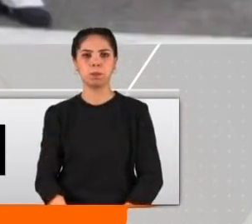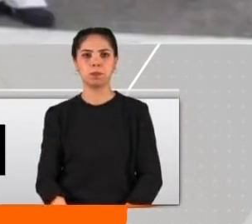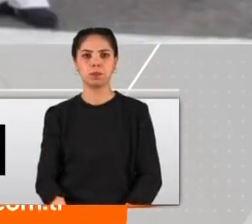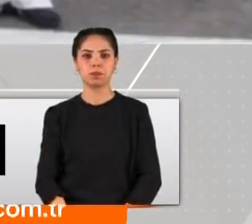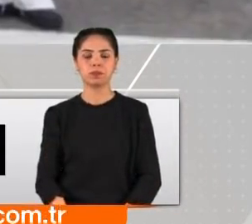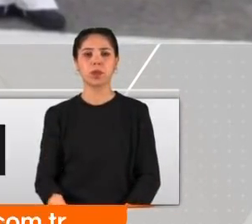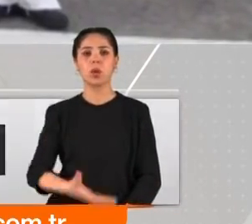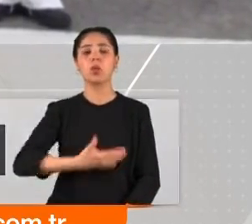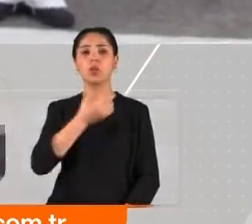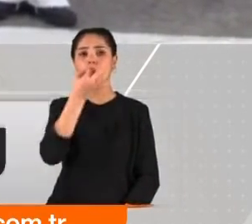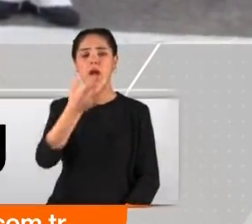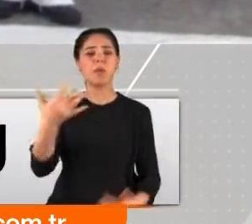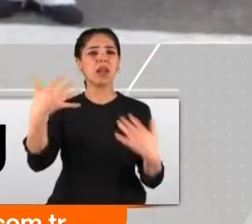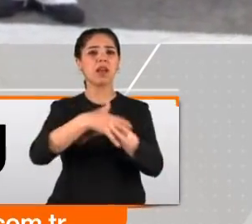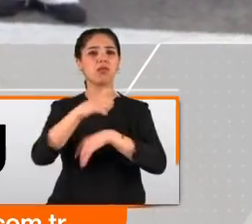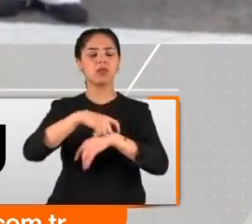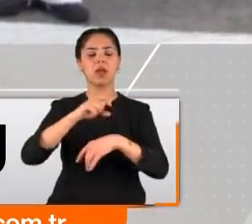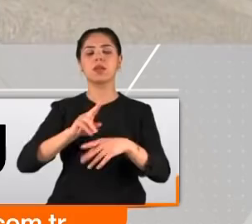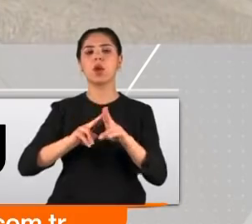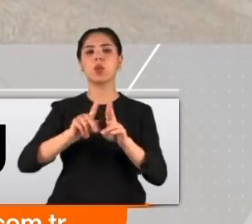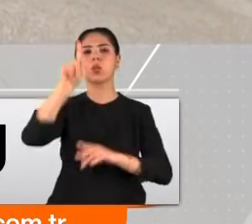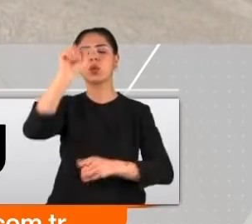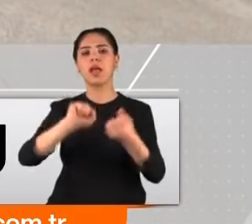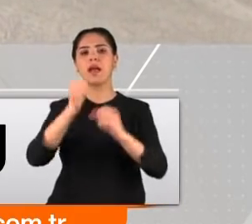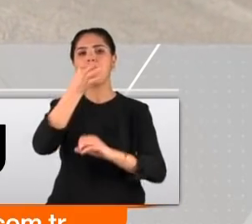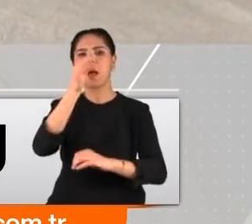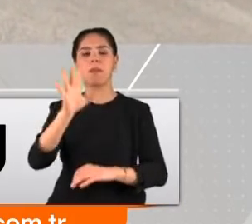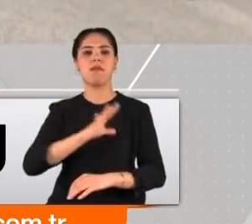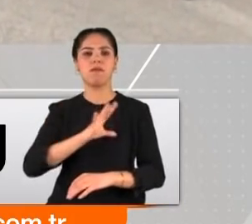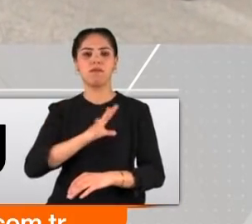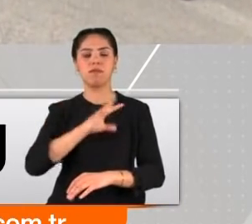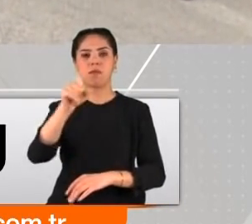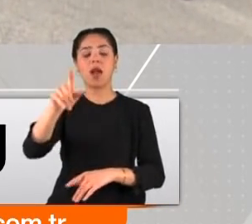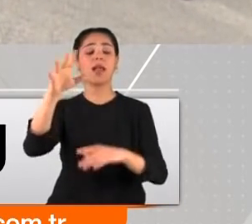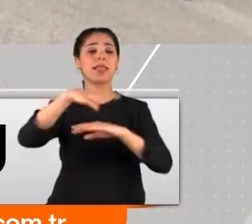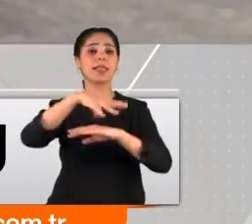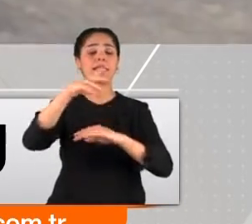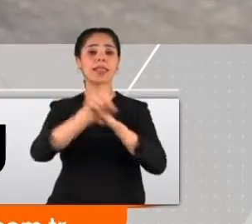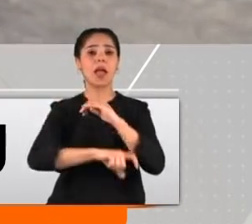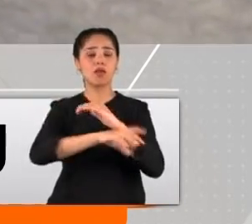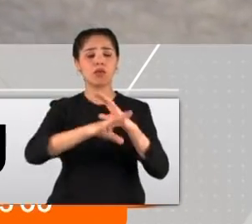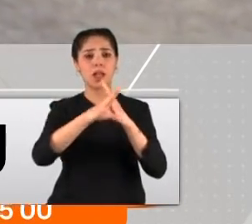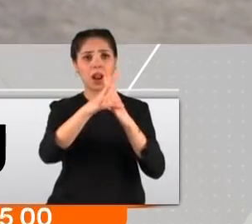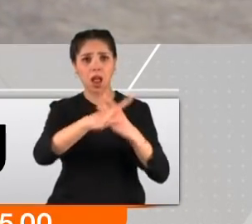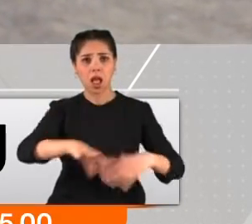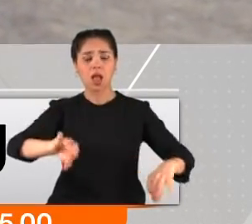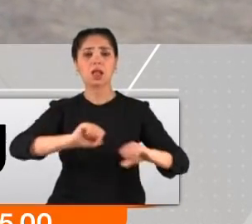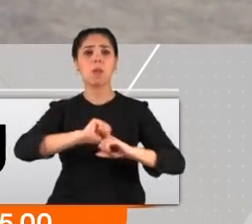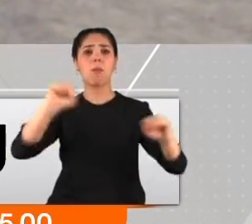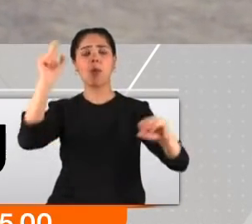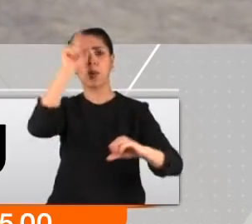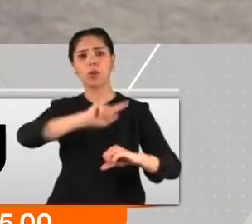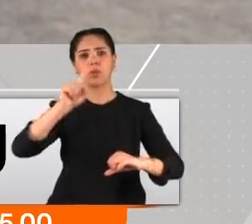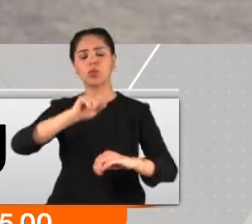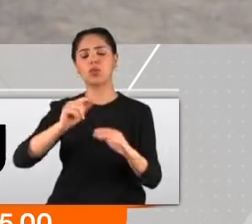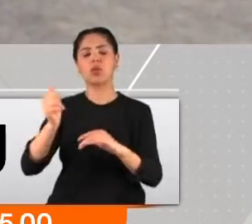Acı haber gece saatlerinde Kuzey Irak'tan geldi. Linikdağ bölgesinde teröristlerin yerleştirdiği mayının patlaması sonucu Üsteğmen